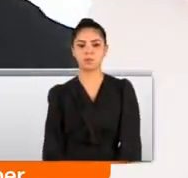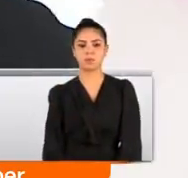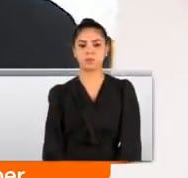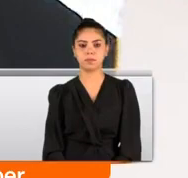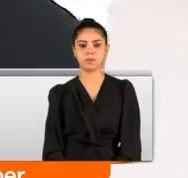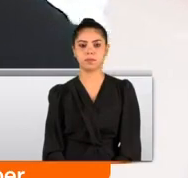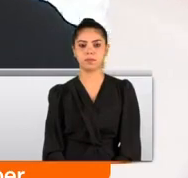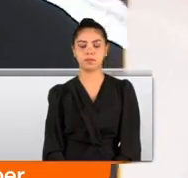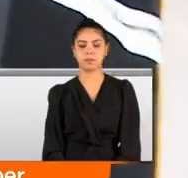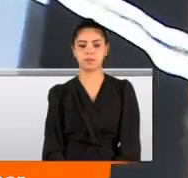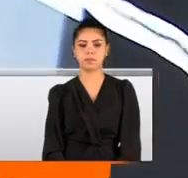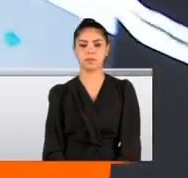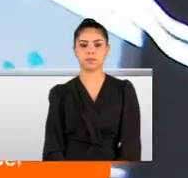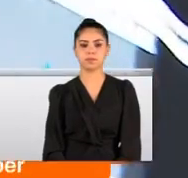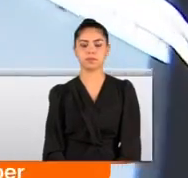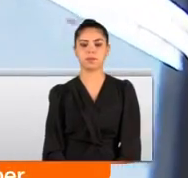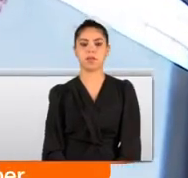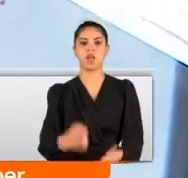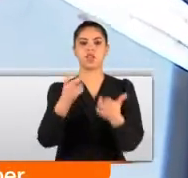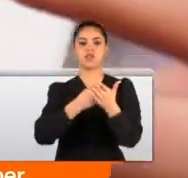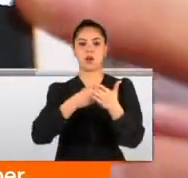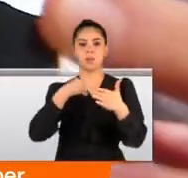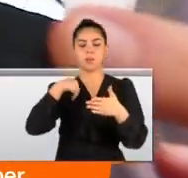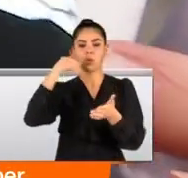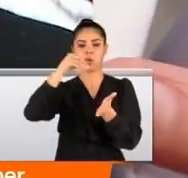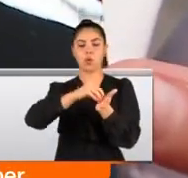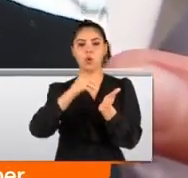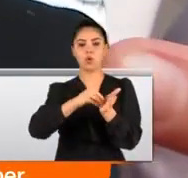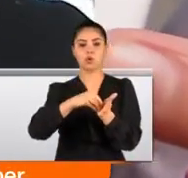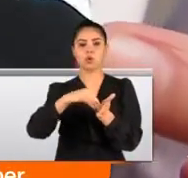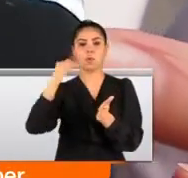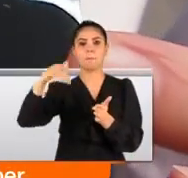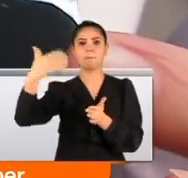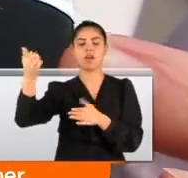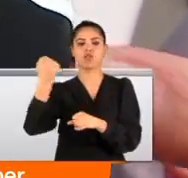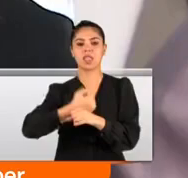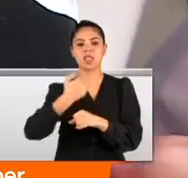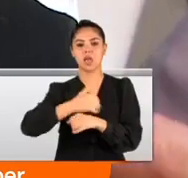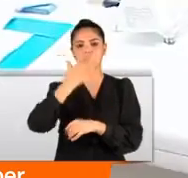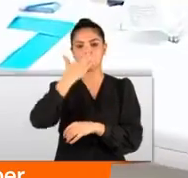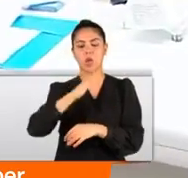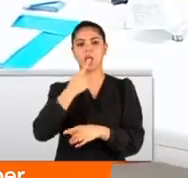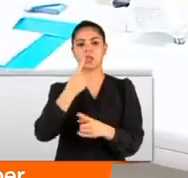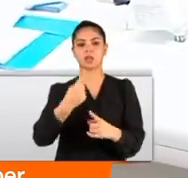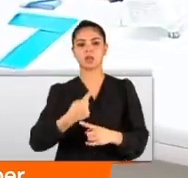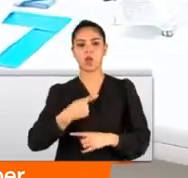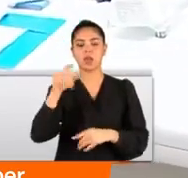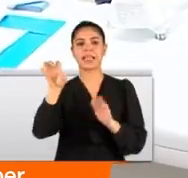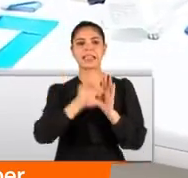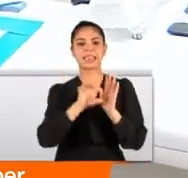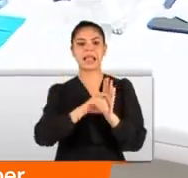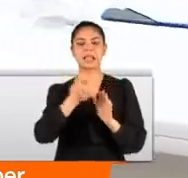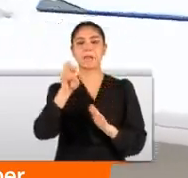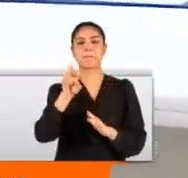Burada mesela en altı biz cam koyduk onu görmedi. Burada bizim koyduğumuz diğer taşların natural olduğunu verdi. Sertifika bir